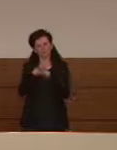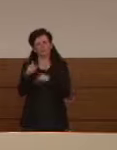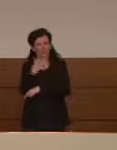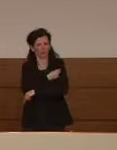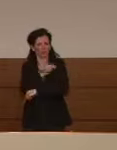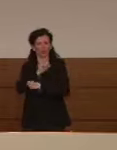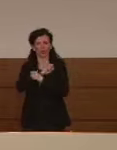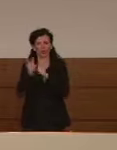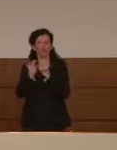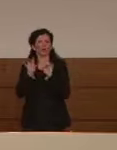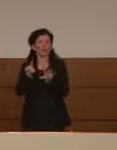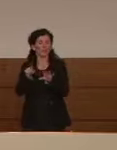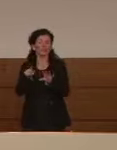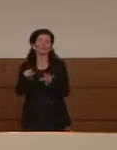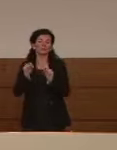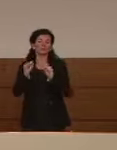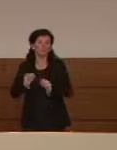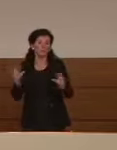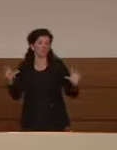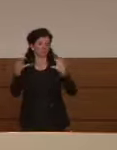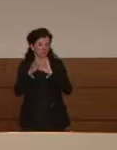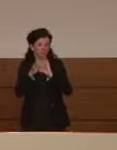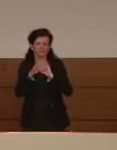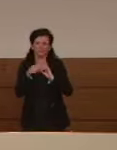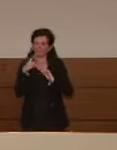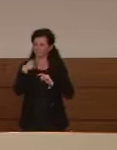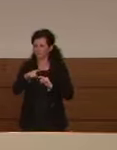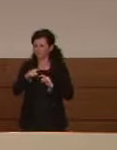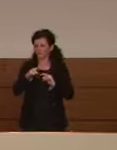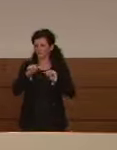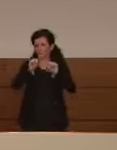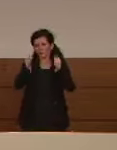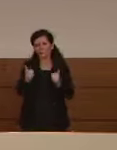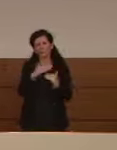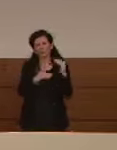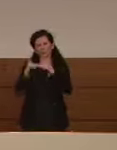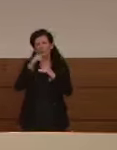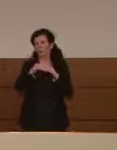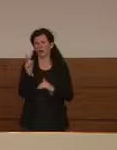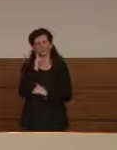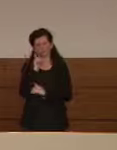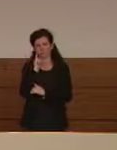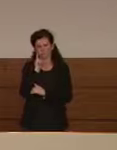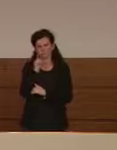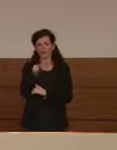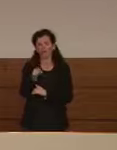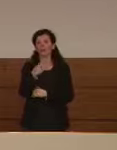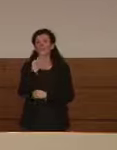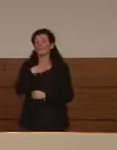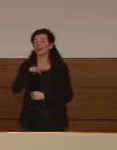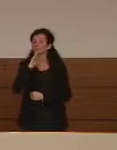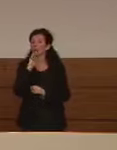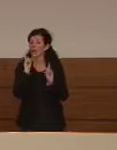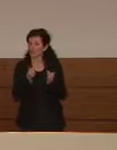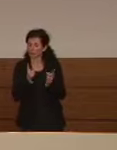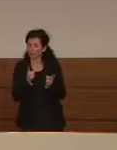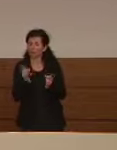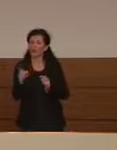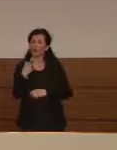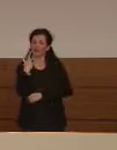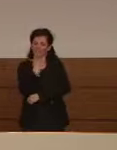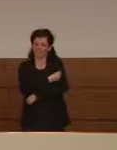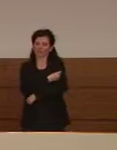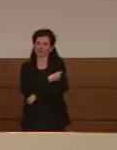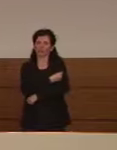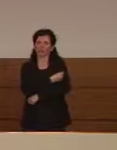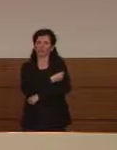del coronavirus quindi la piattaforma è la stessa per cui il vantaggio sarebbe di non avere un vaccino particolarmente